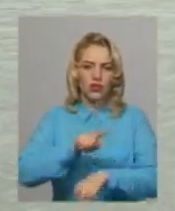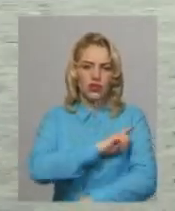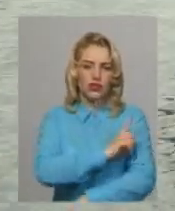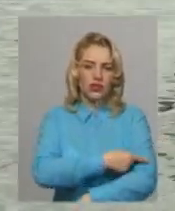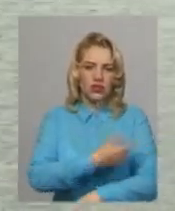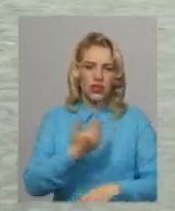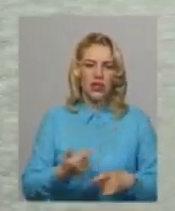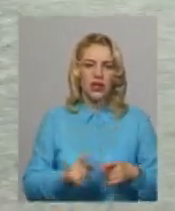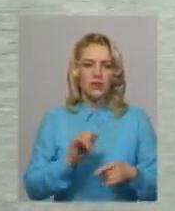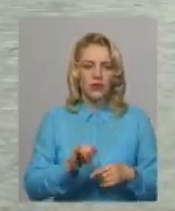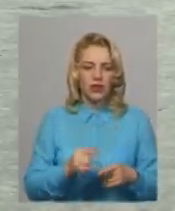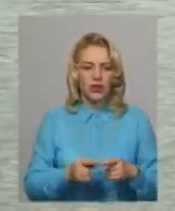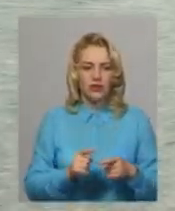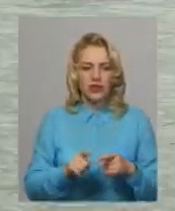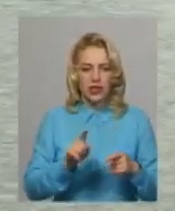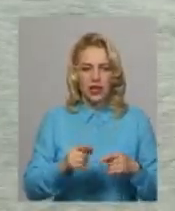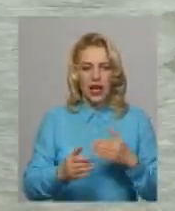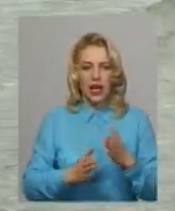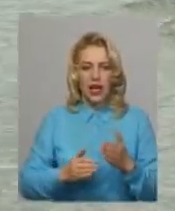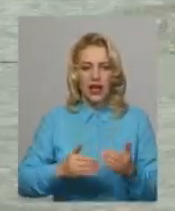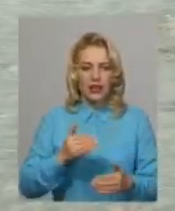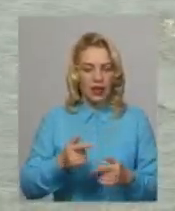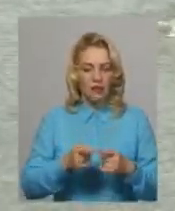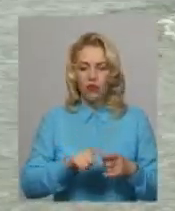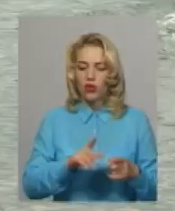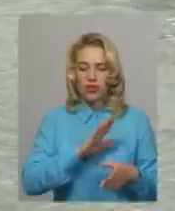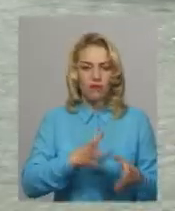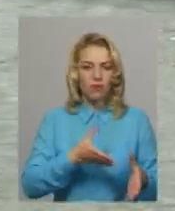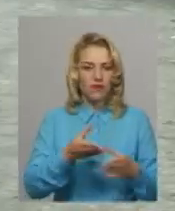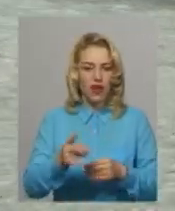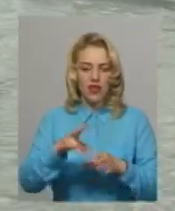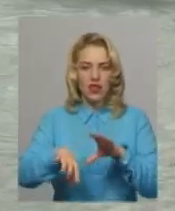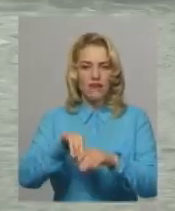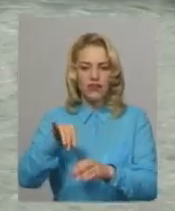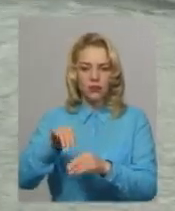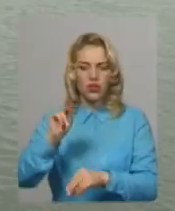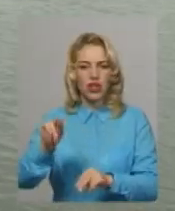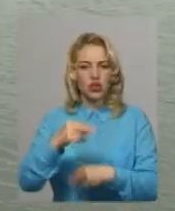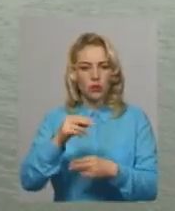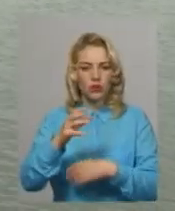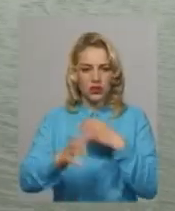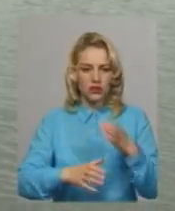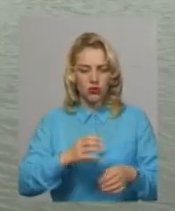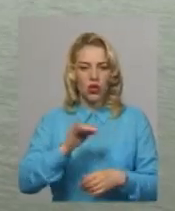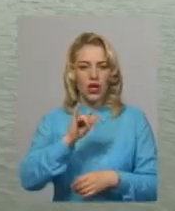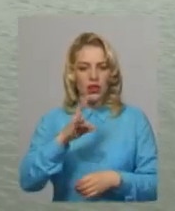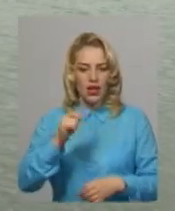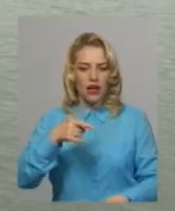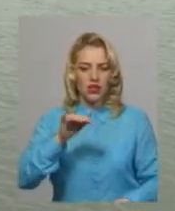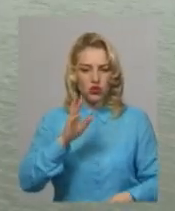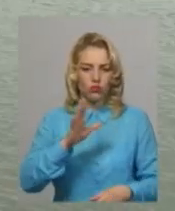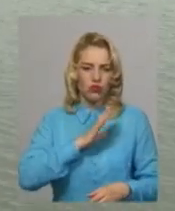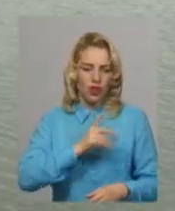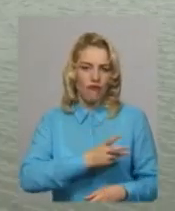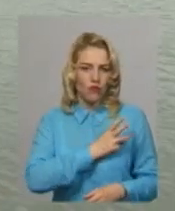За його словами, хоч підсумки етапу цих міжнародних змагань не впливають, на подальший відбір на Чемпіонат світу Інна Грищун почувалася мотивованою та обігнала свою